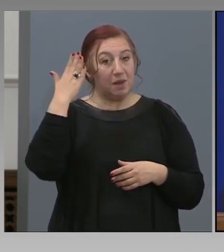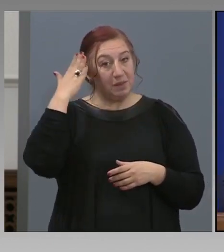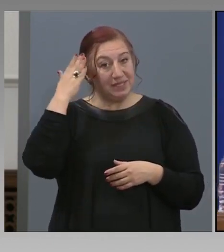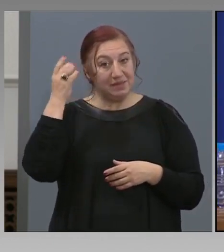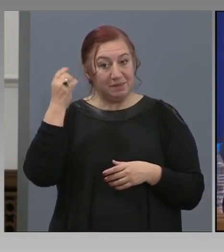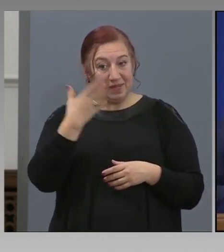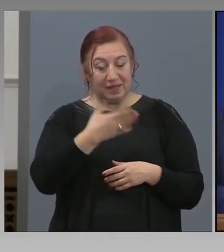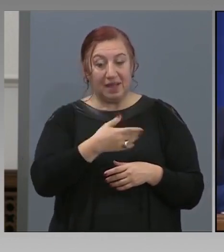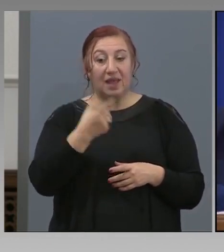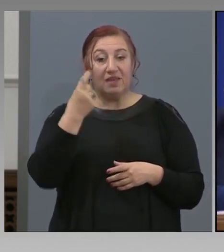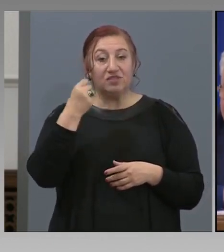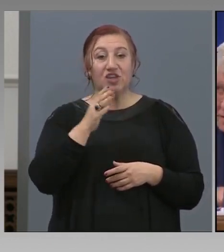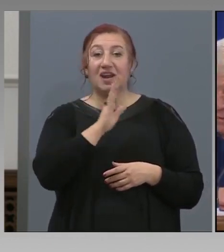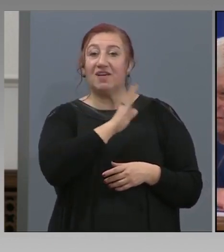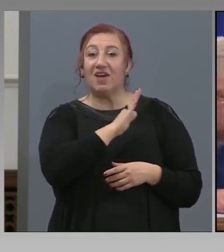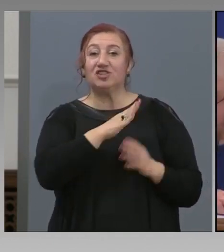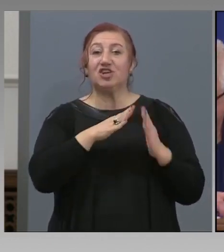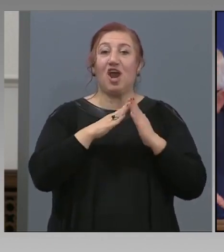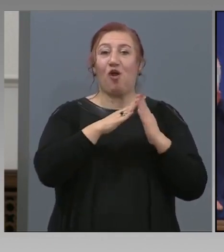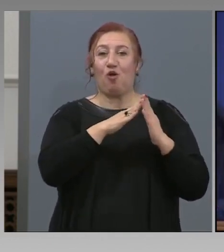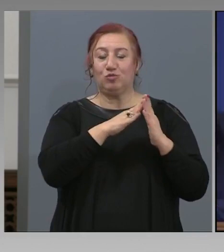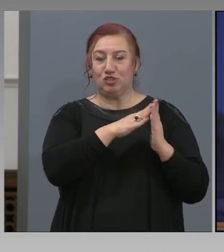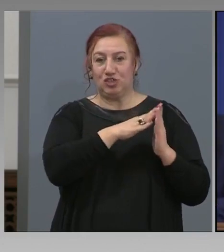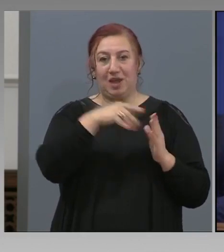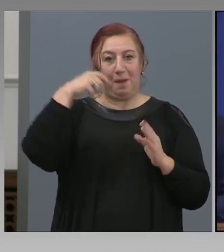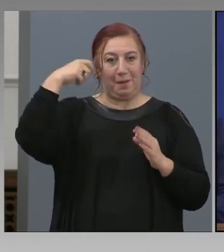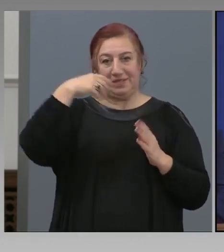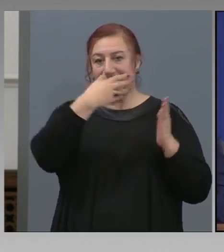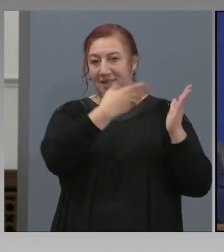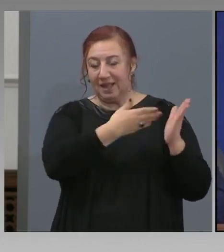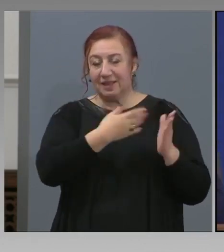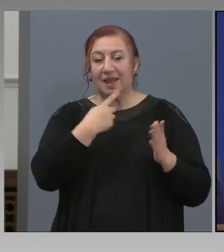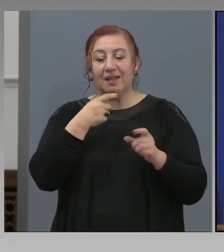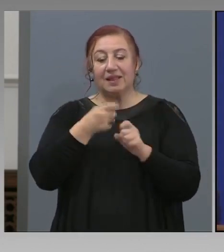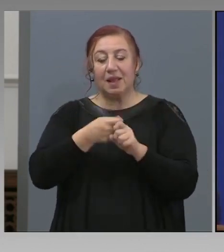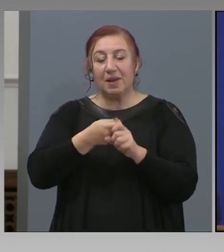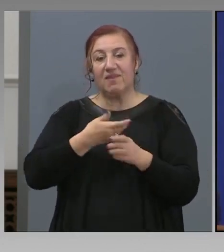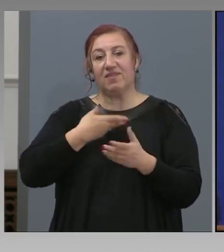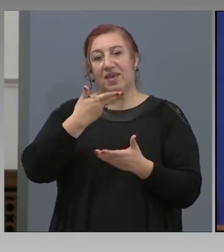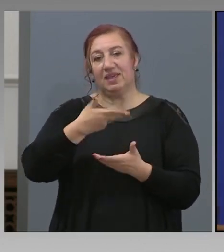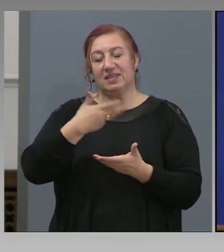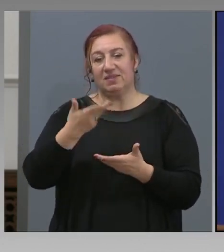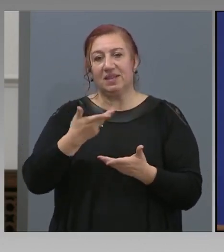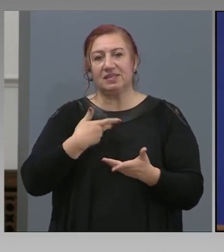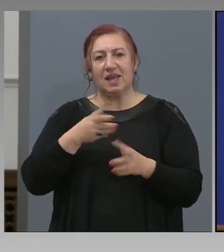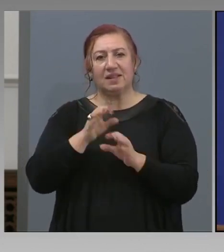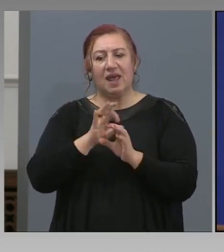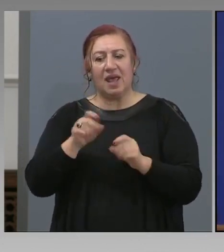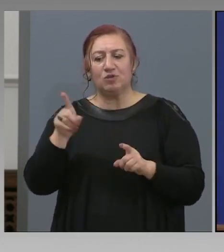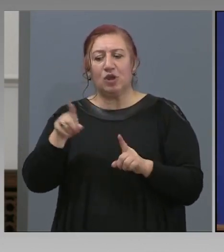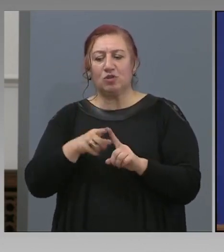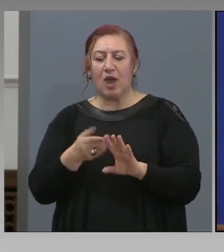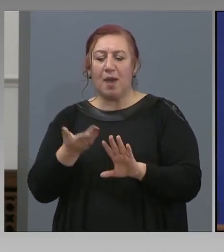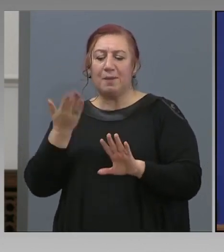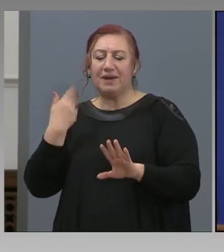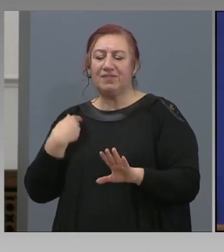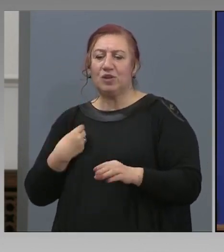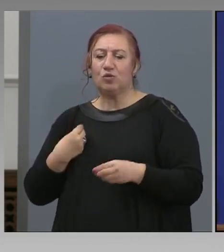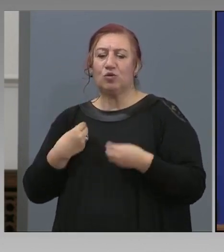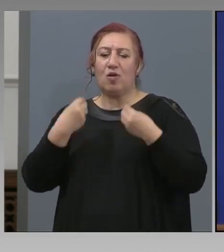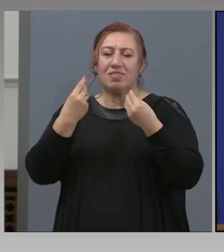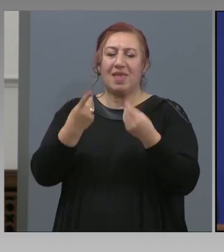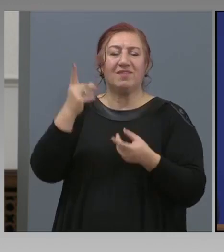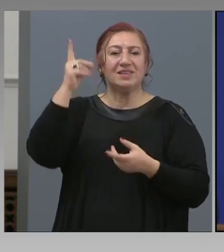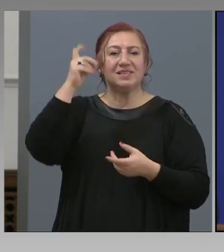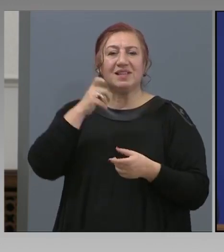вие се изразявате кумшията, направи изявление, от което става ясно, че като прелюдия за Вето го възприех. Аз лично, вие